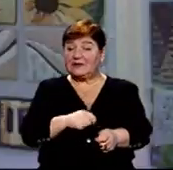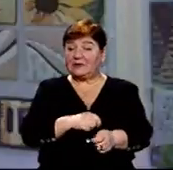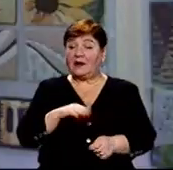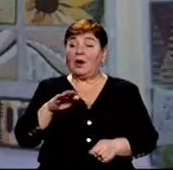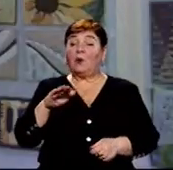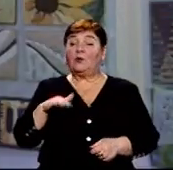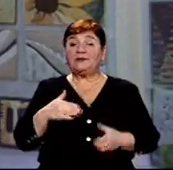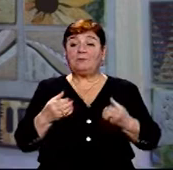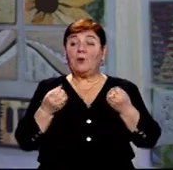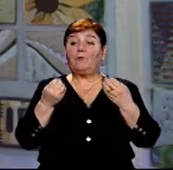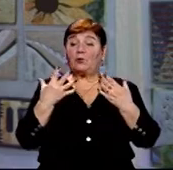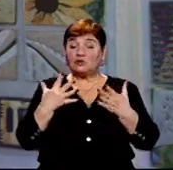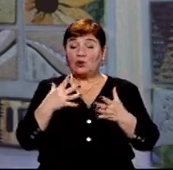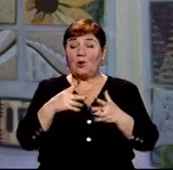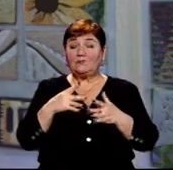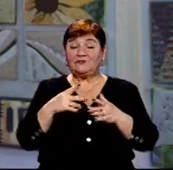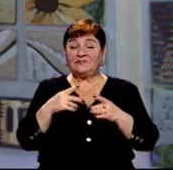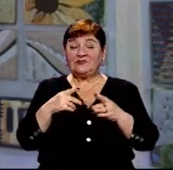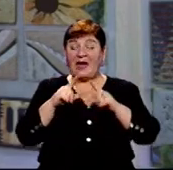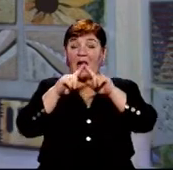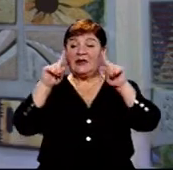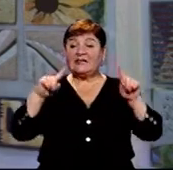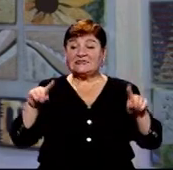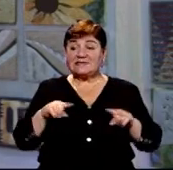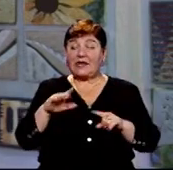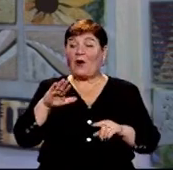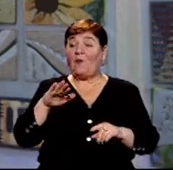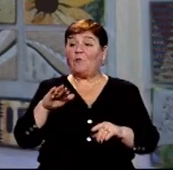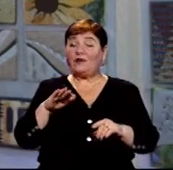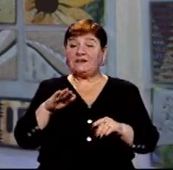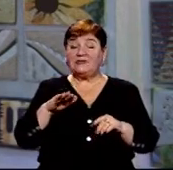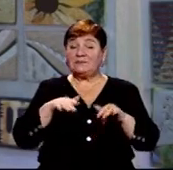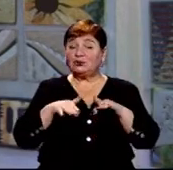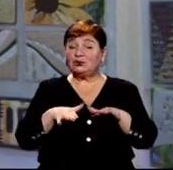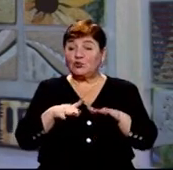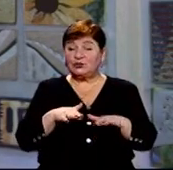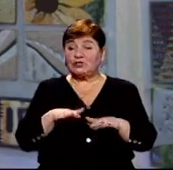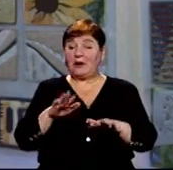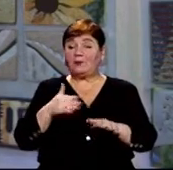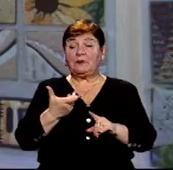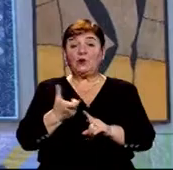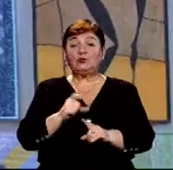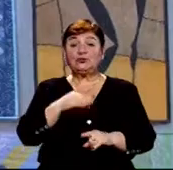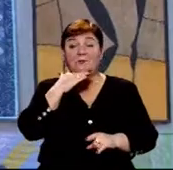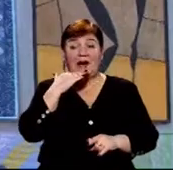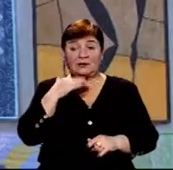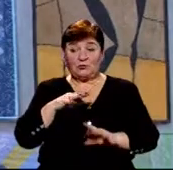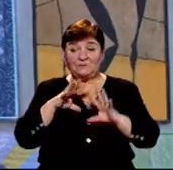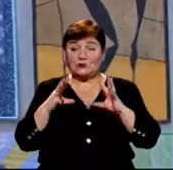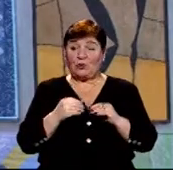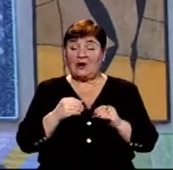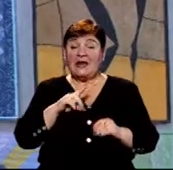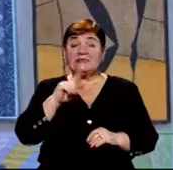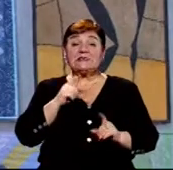просто лист, відштампувала. Потім щось строчка, потім бісер. Тут дуже багато все». За словами